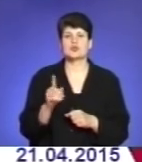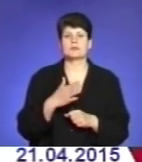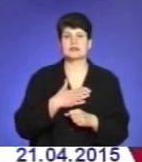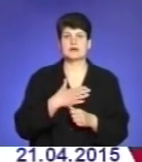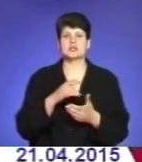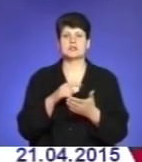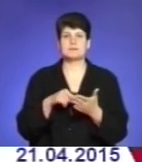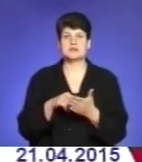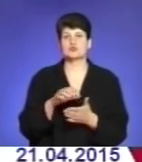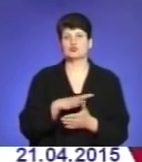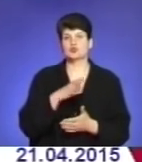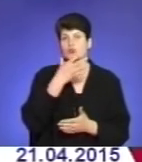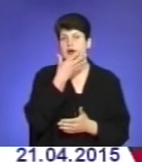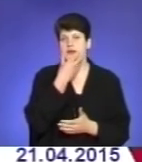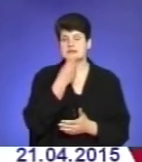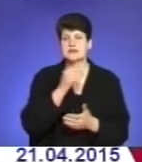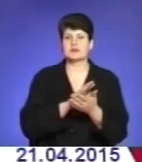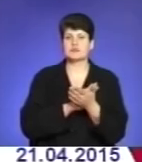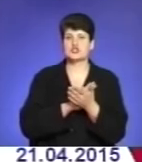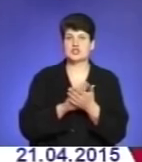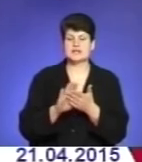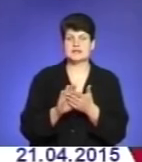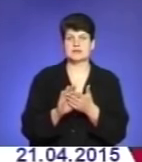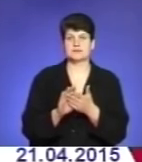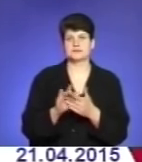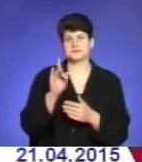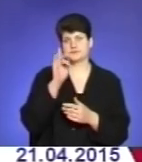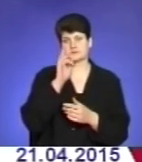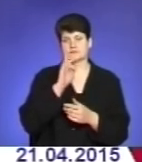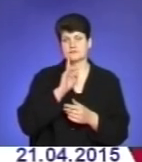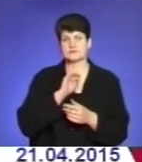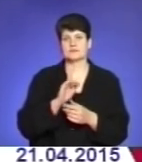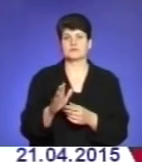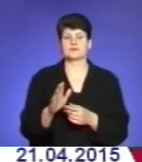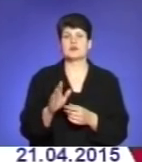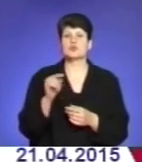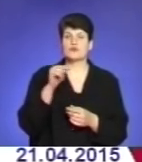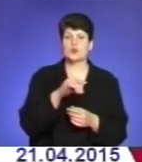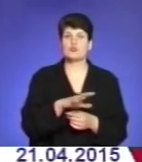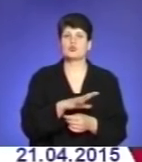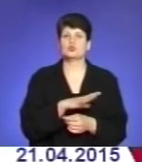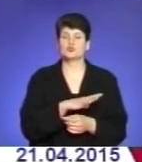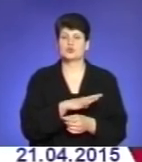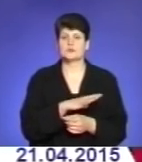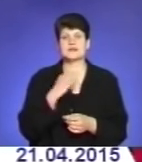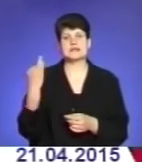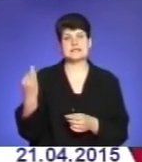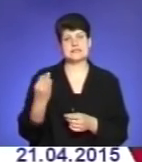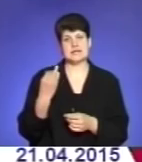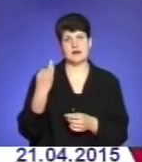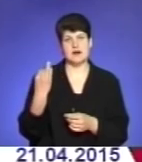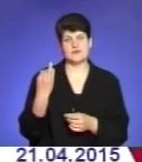красивим, чистим, затишним, екологічним. Щоб в ньому було цікаво і